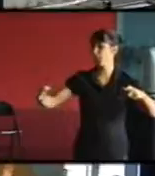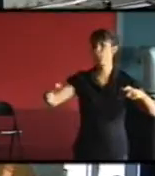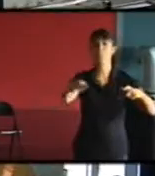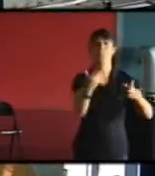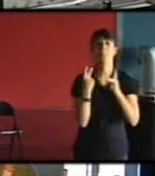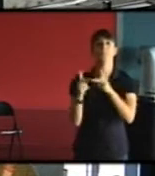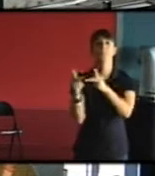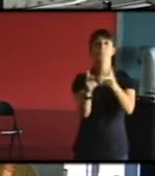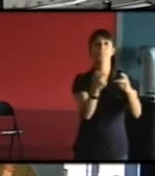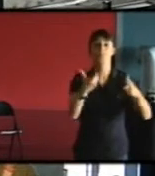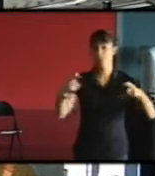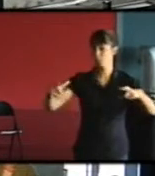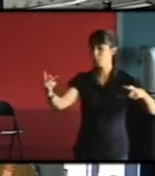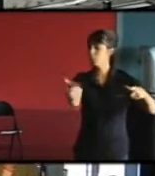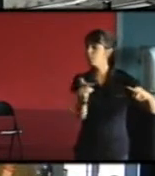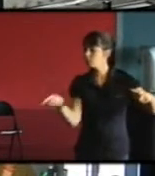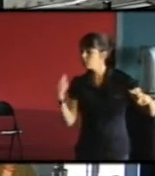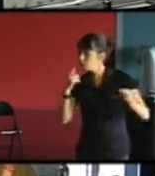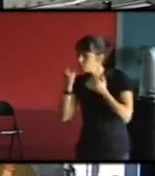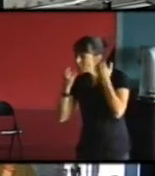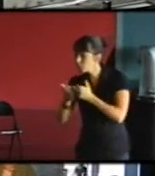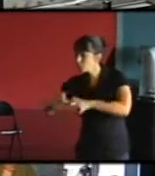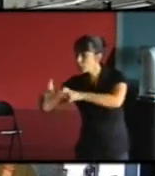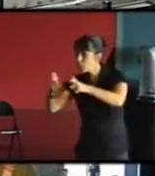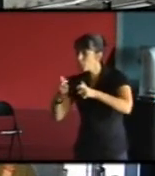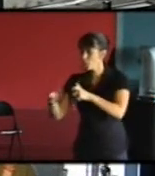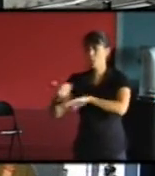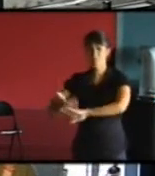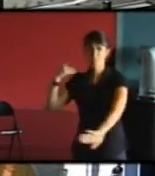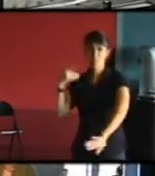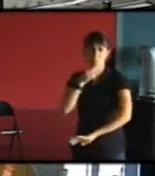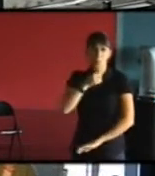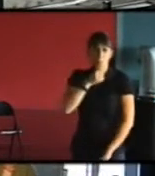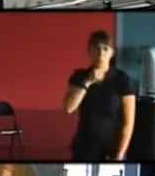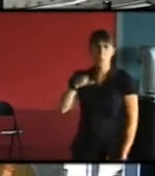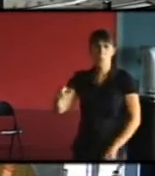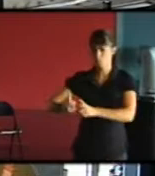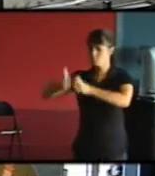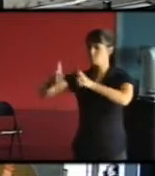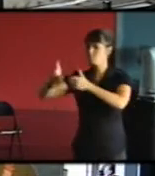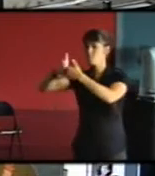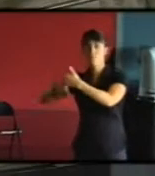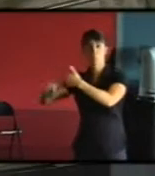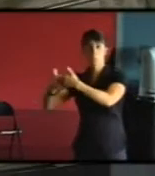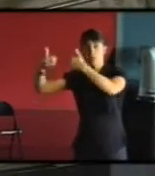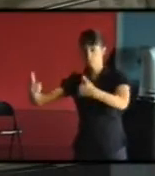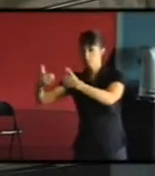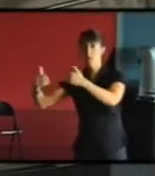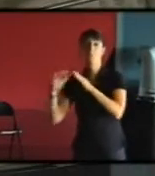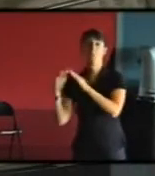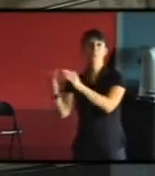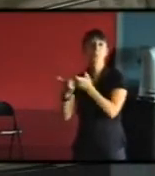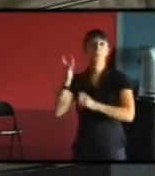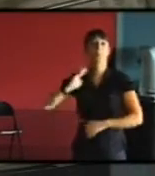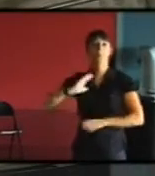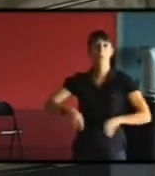parce que c'est une petite zone pavillonnaire qui va consommer beaucoup, parce que les bâtiments ne sont pas mitoyens, c'est des petites maisons ouvrières sur